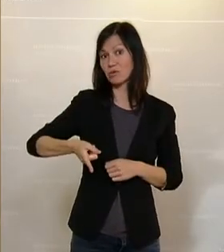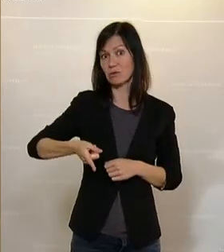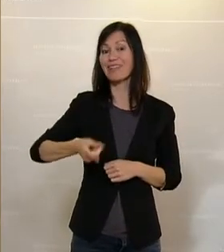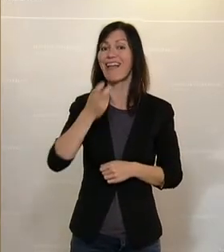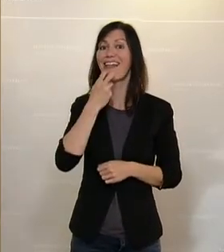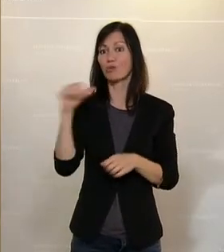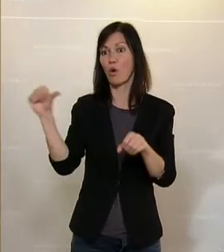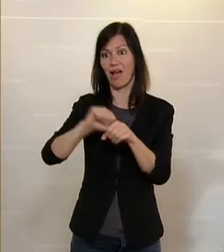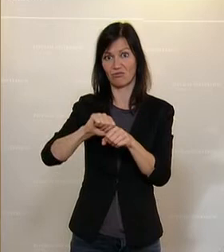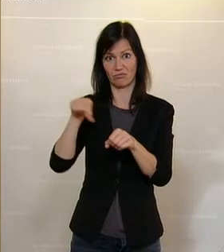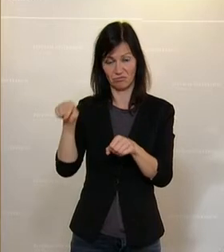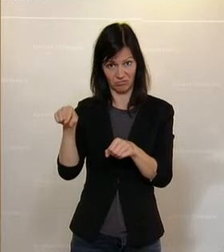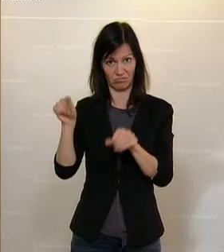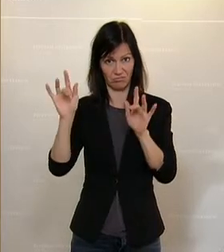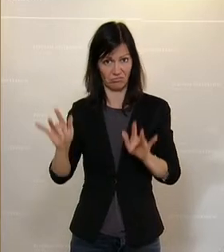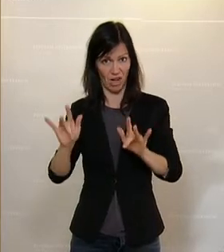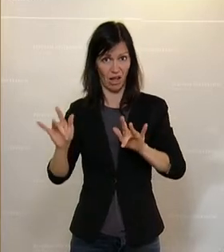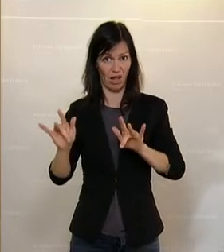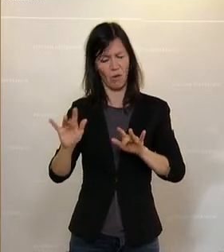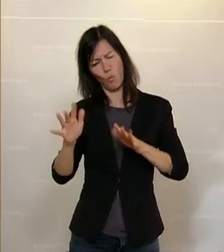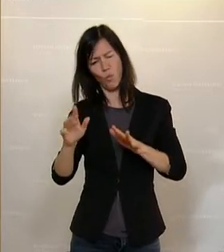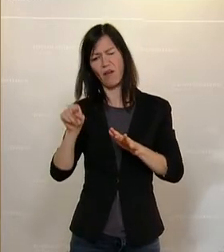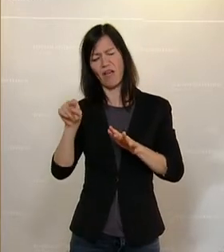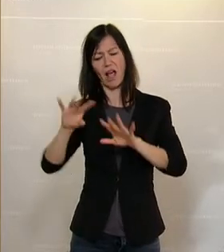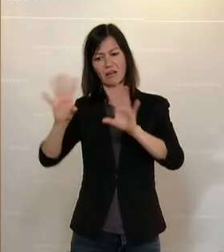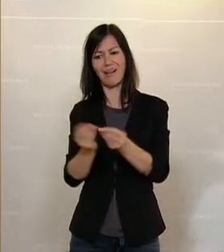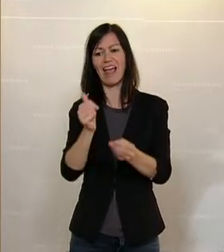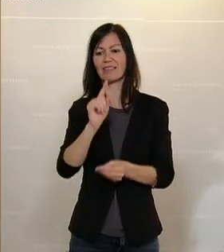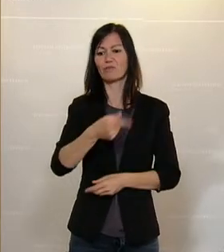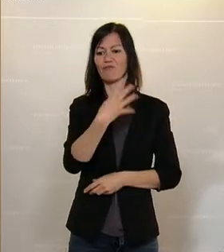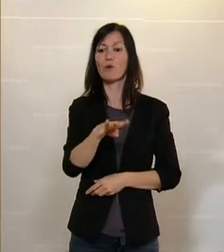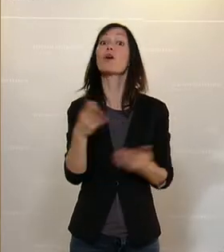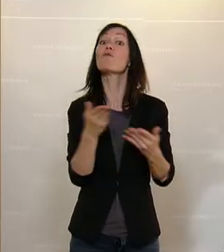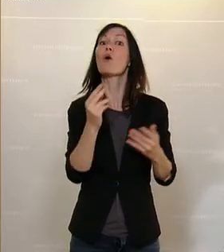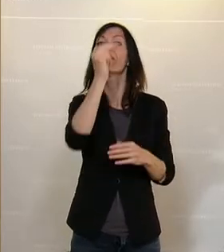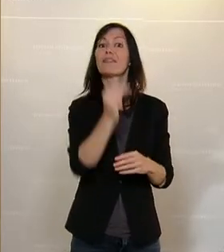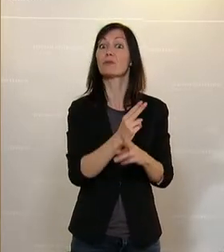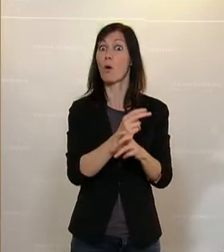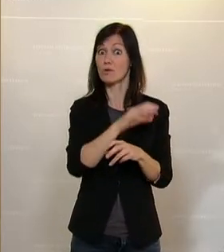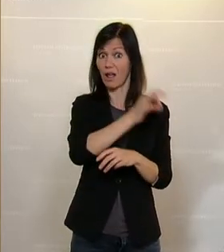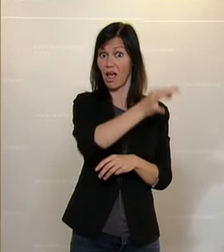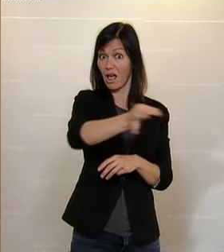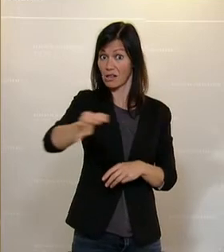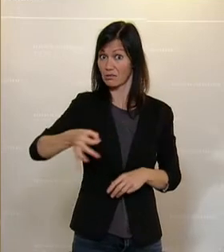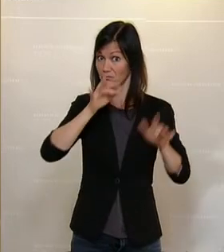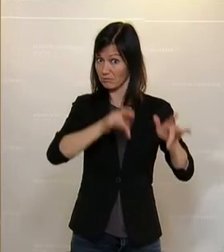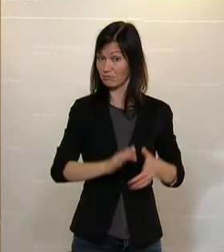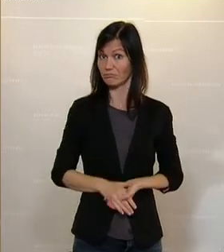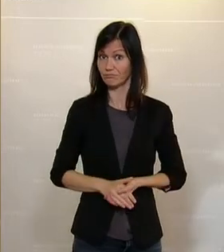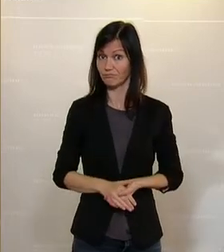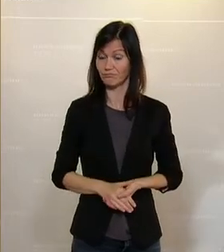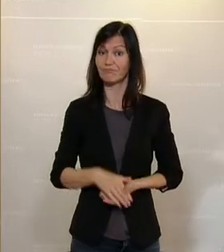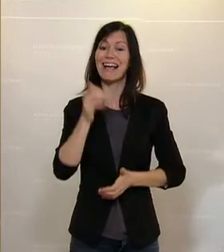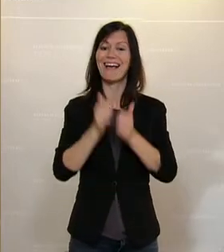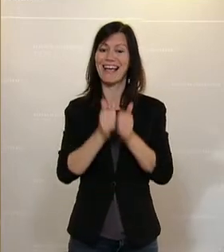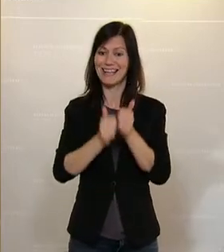haben. Rund 2.400 davon befinden sich in Niederösterreich. Eine klare Feststellung des